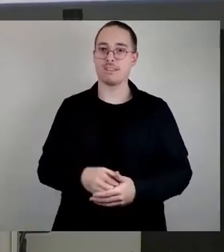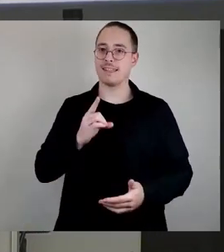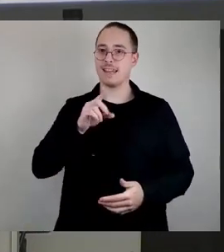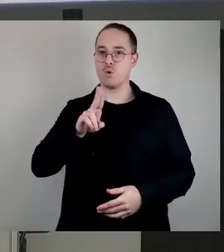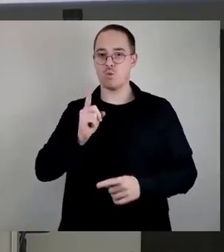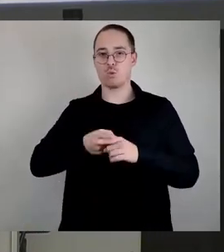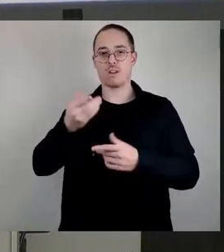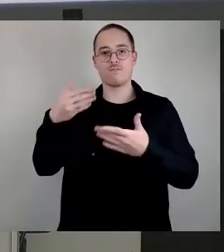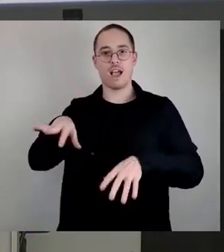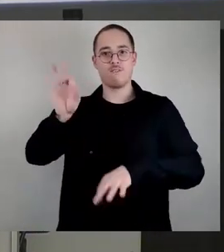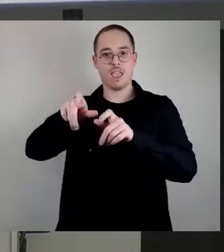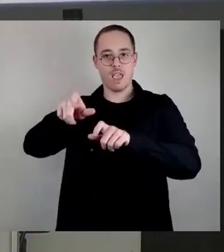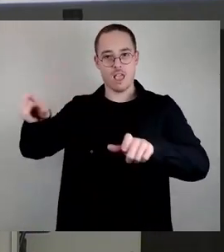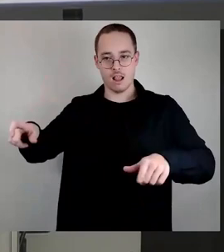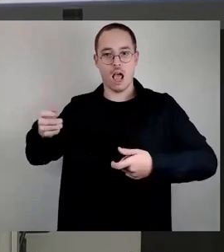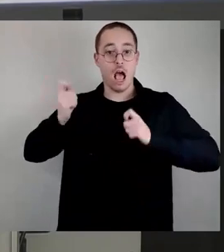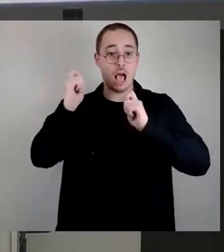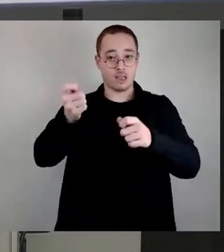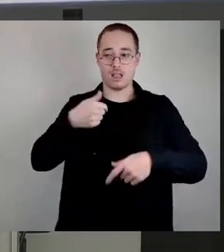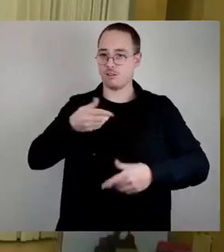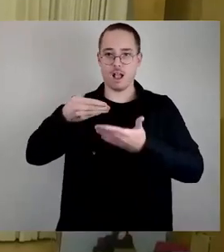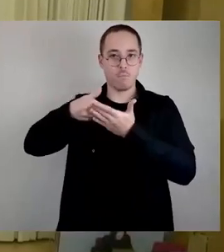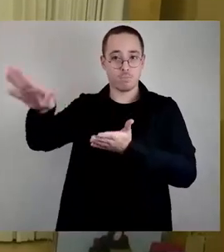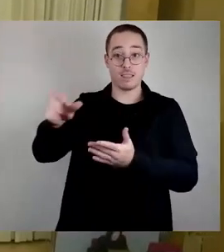Schulnetzplan. Aber stimmen wir mit dem Änderungen zu.